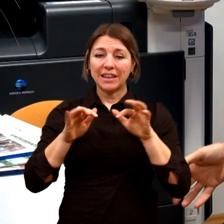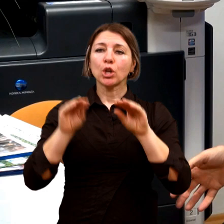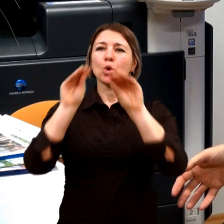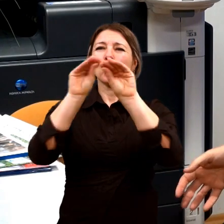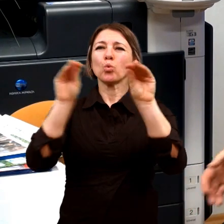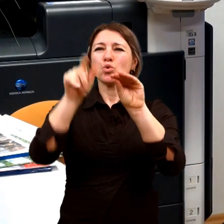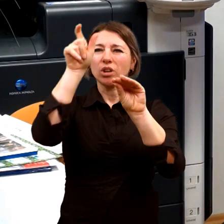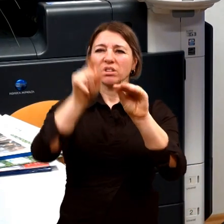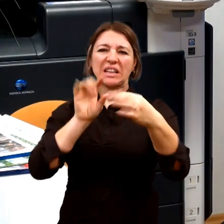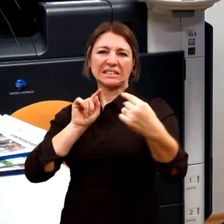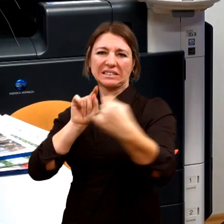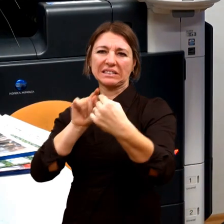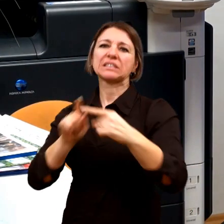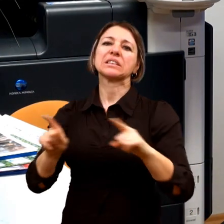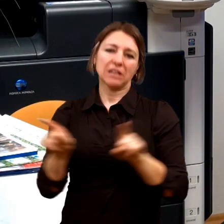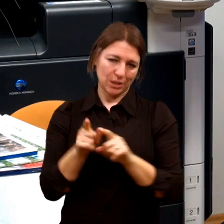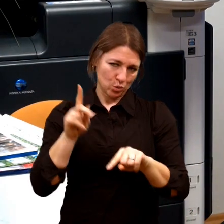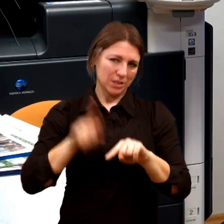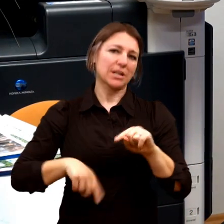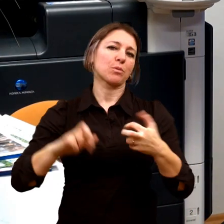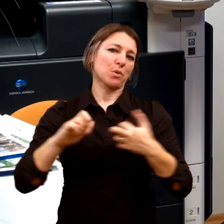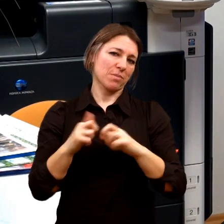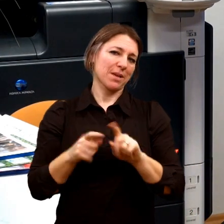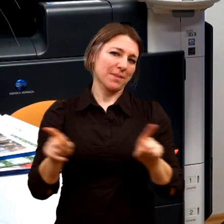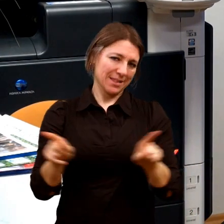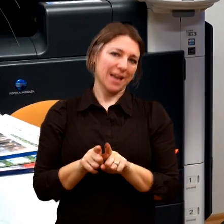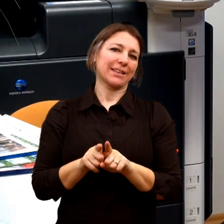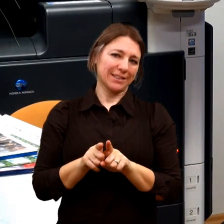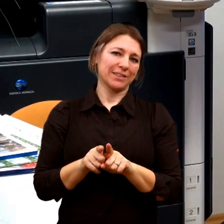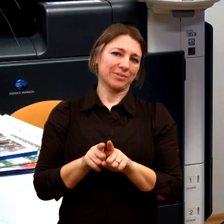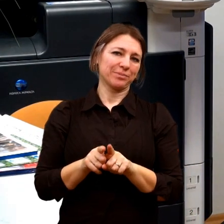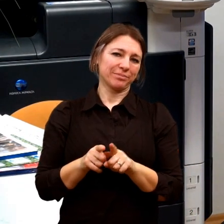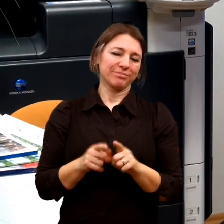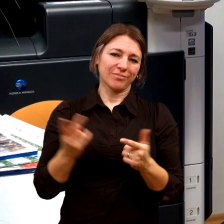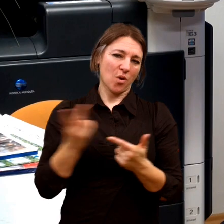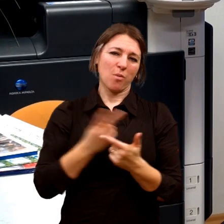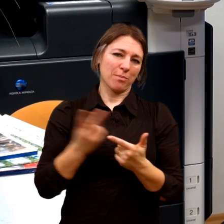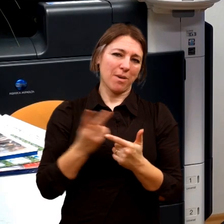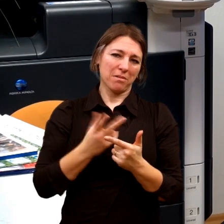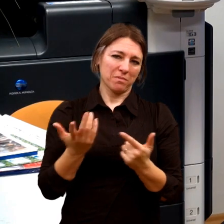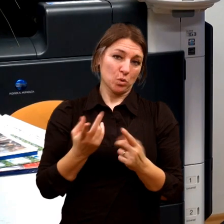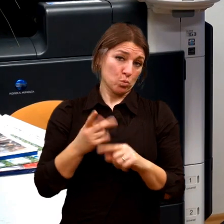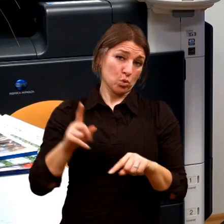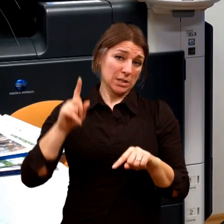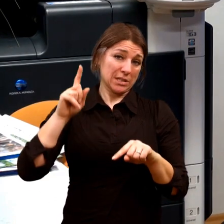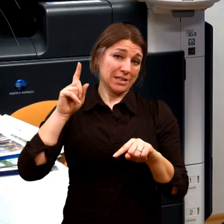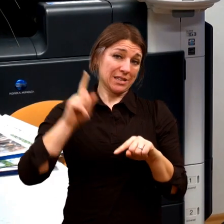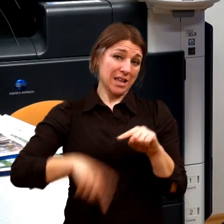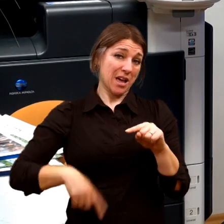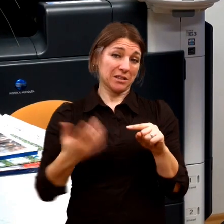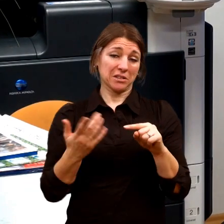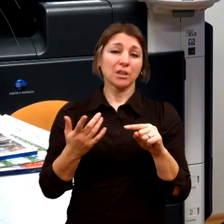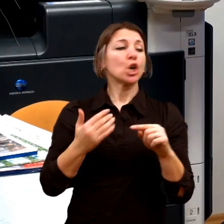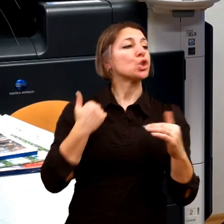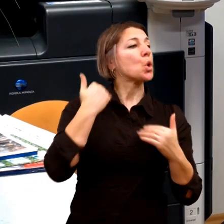třeba na konci, ale může to tak být. Zatímco my můžeme spolupracovat, přestože si nemusíme